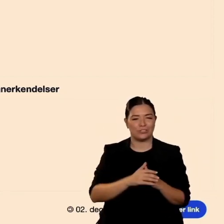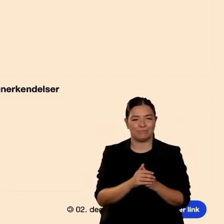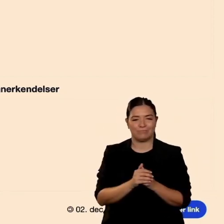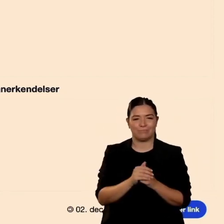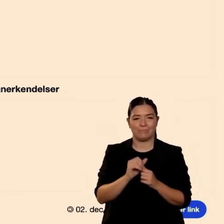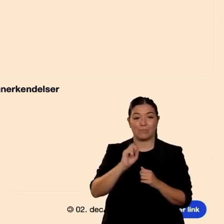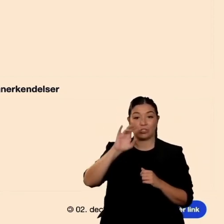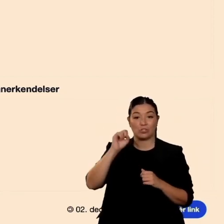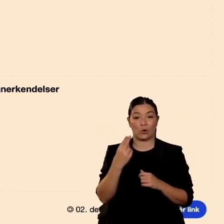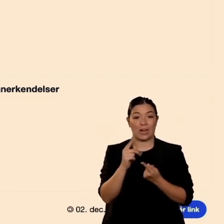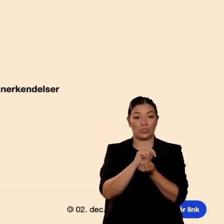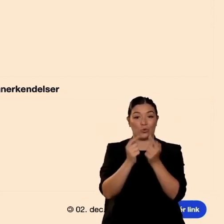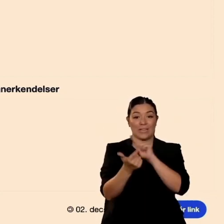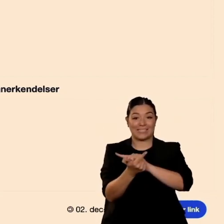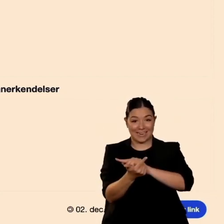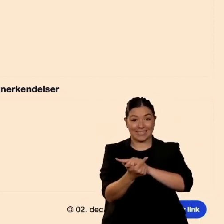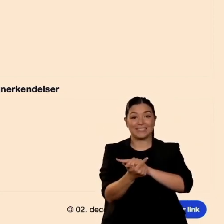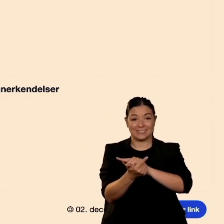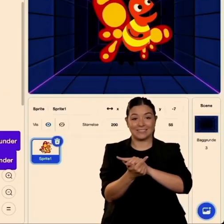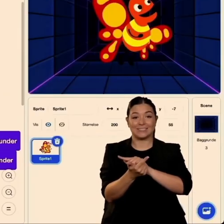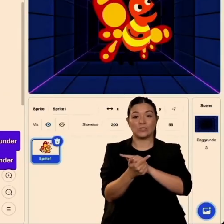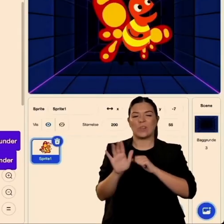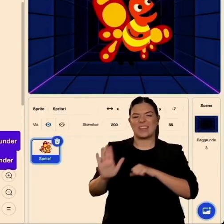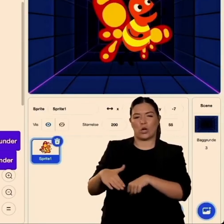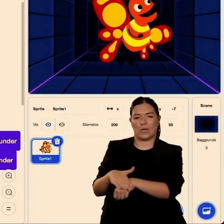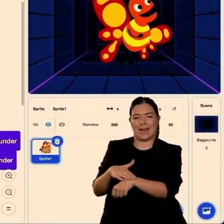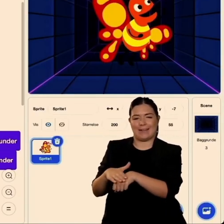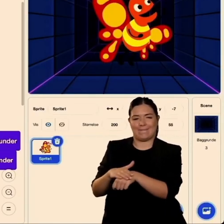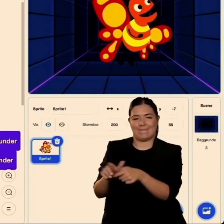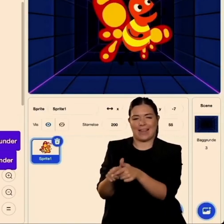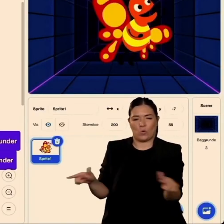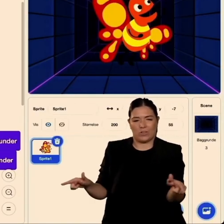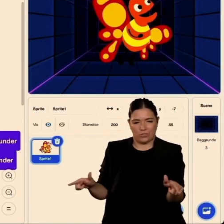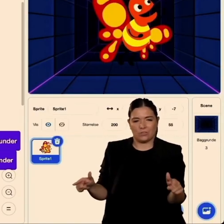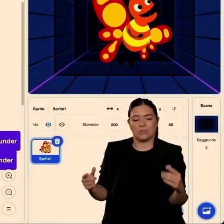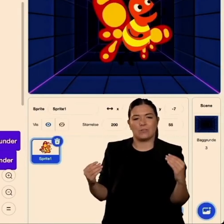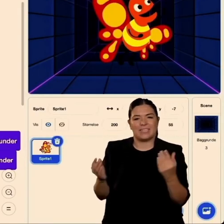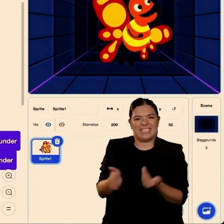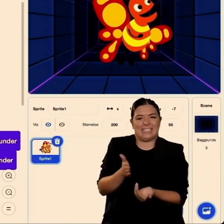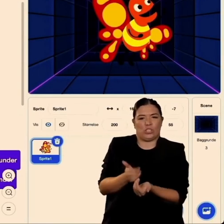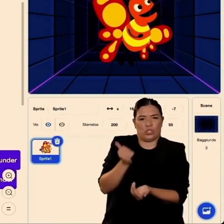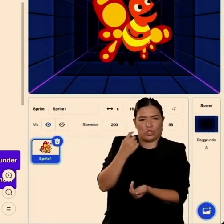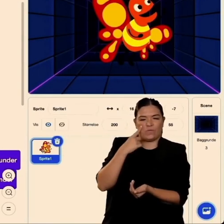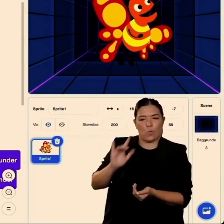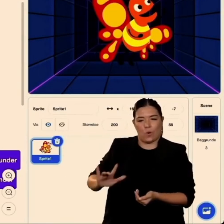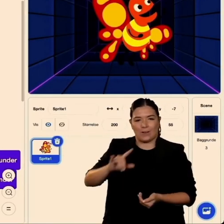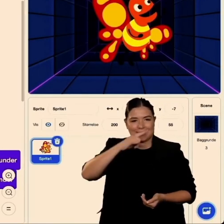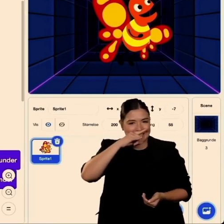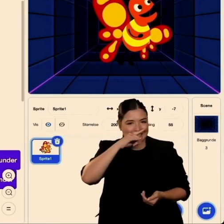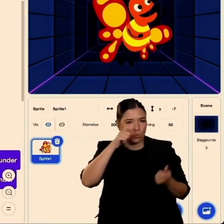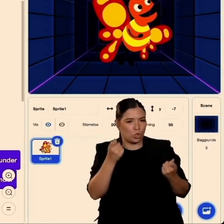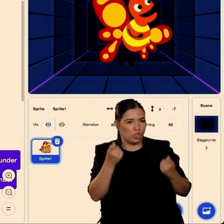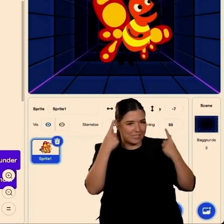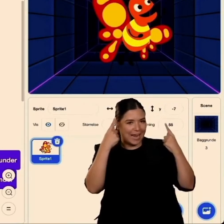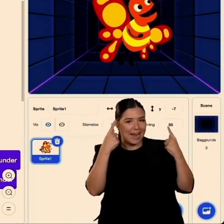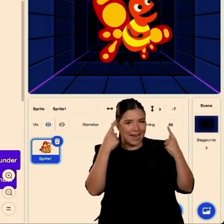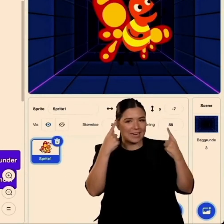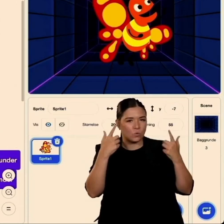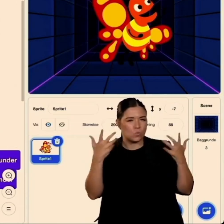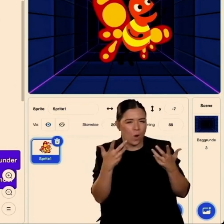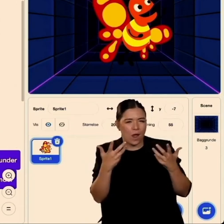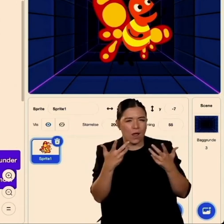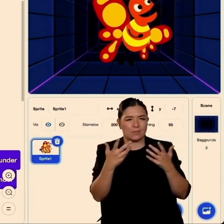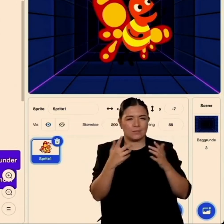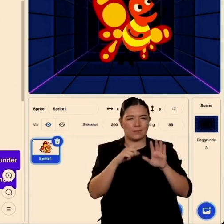codificazione e in Danimarca parliamo diciamo che la programmazione si deve